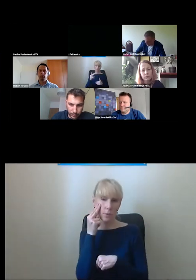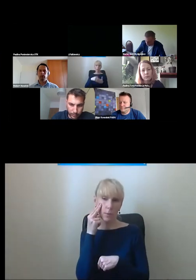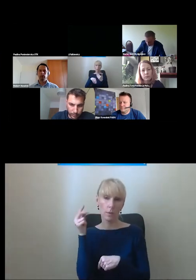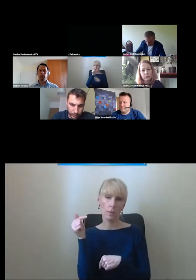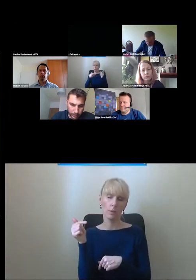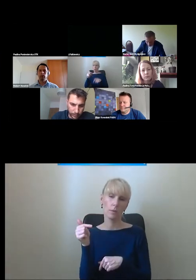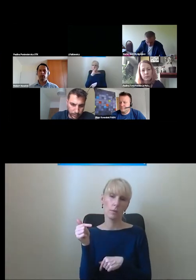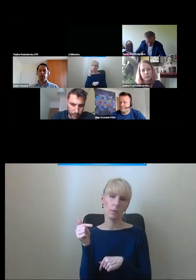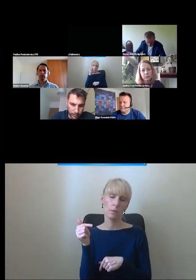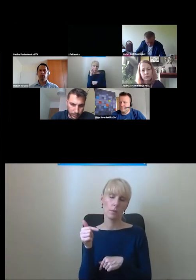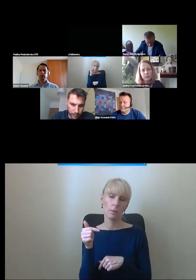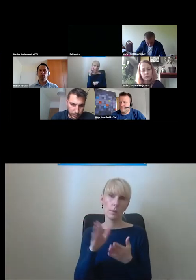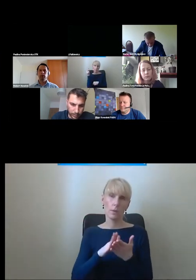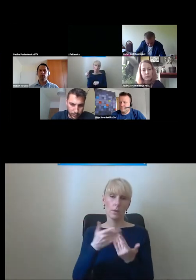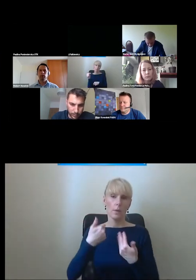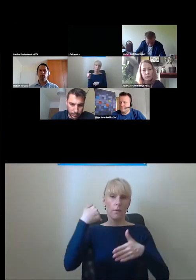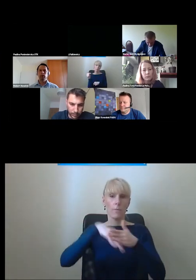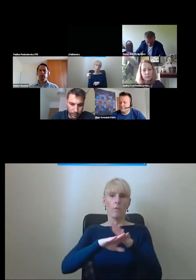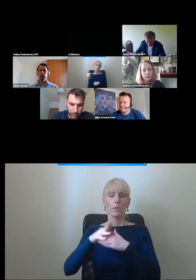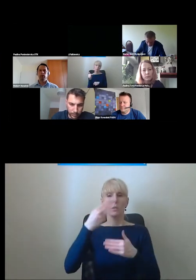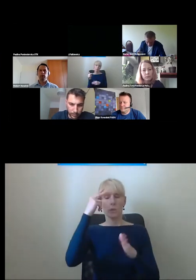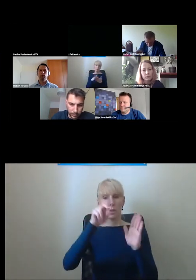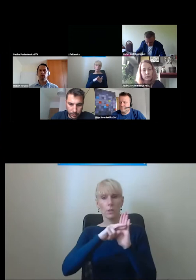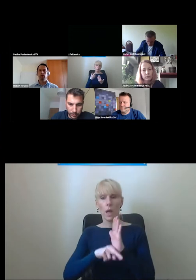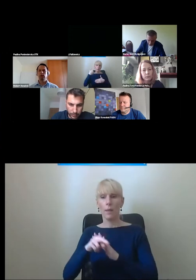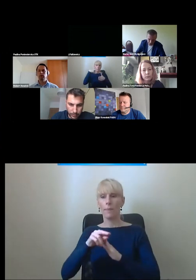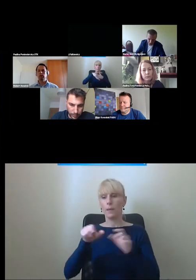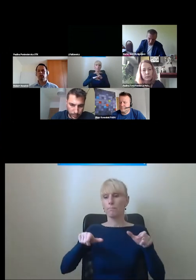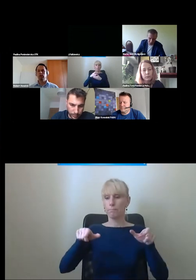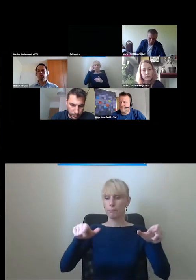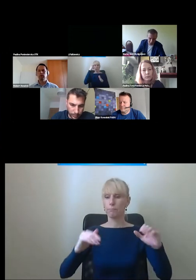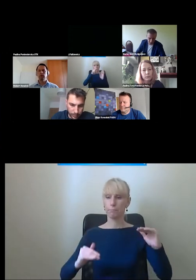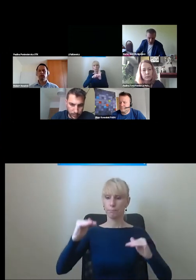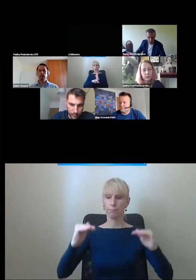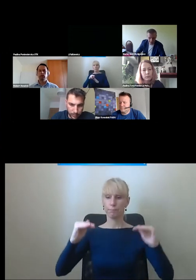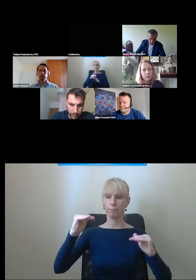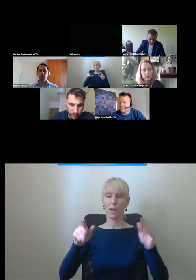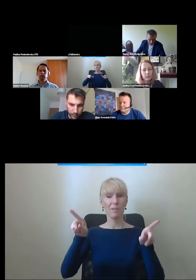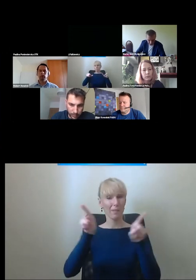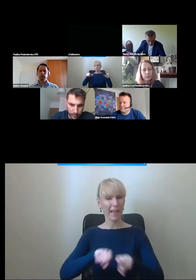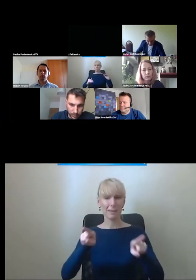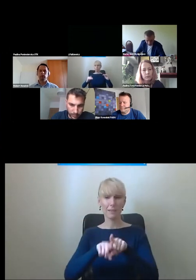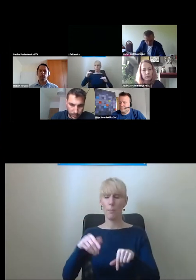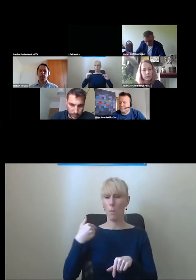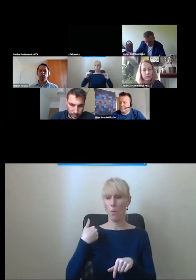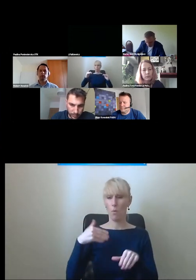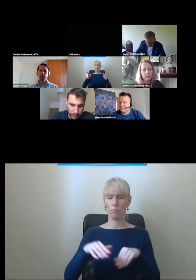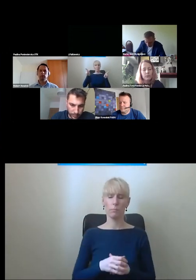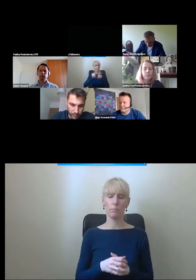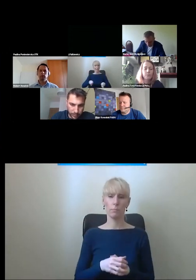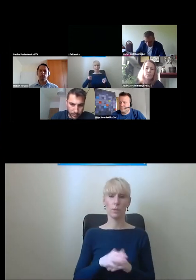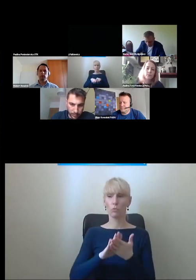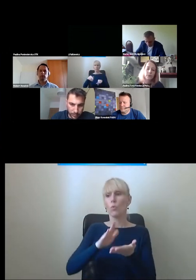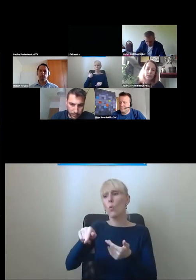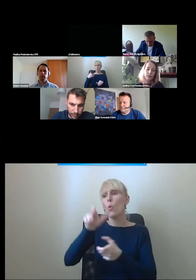wprowadzić tą, powiedzmy, standard odnośnie wysokości krawężników na przejściach dla pieszych, żeby zawsze było tak samo, żeby